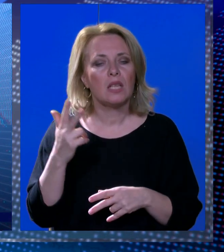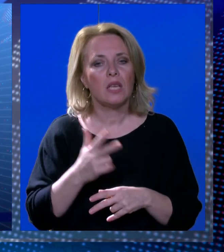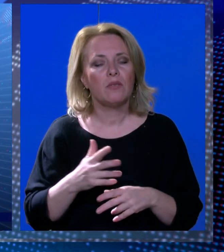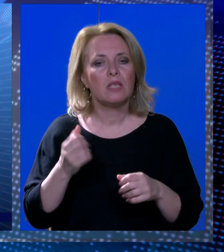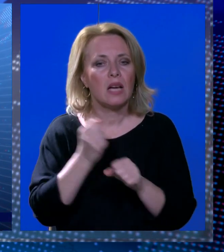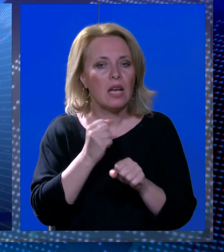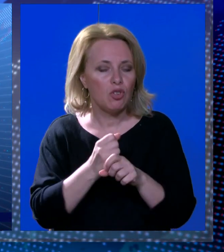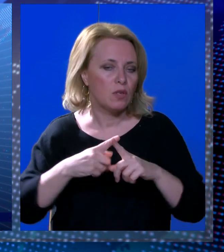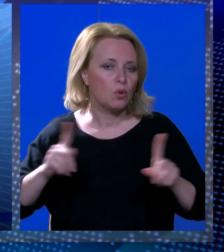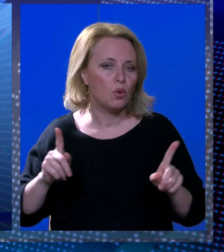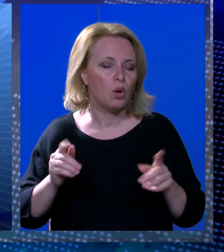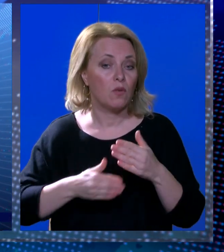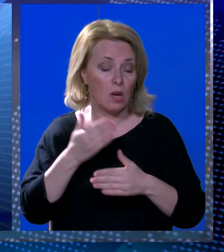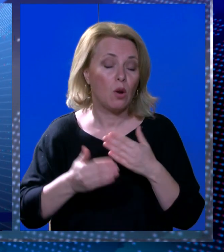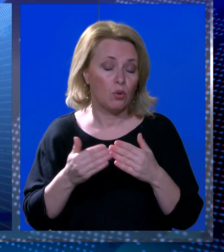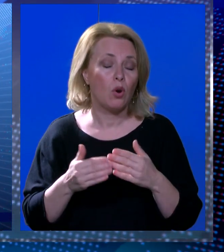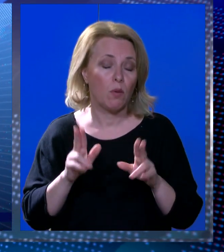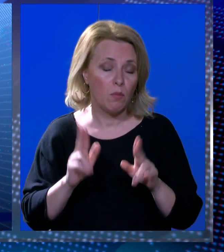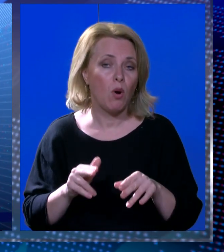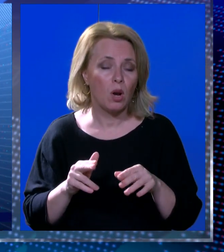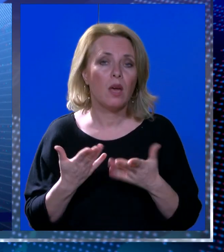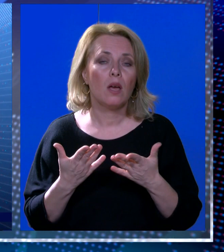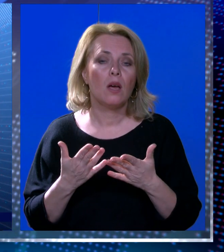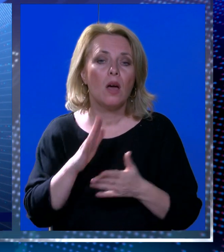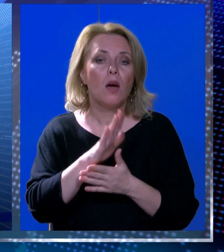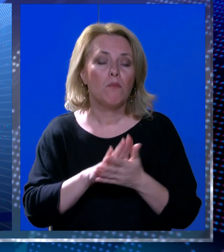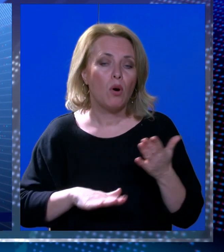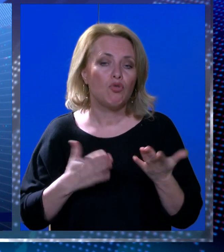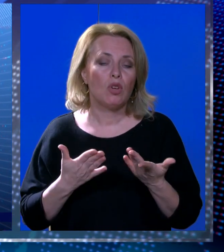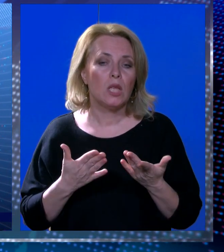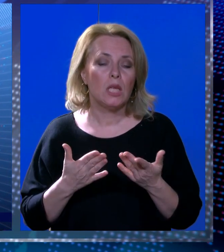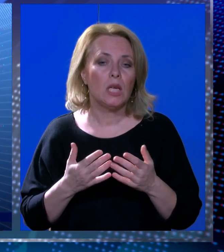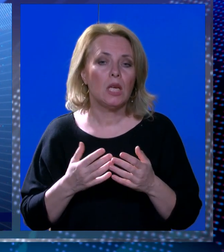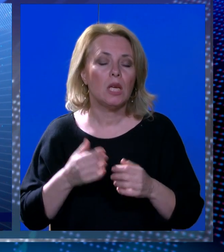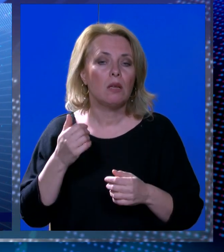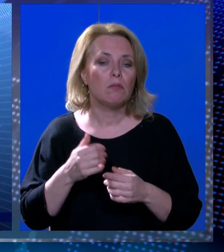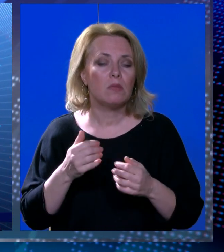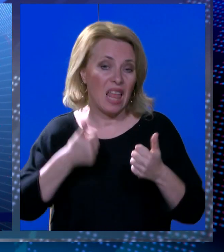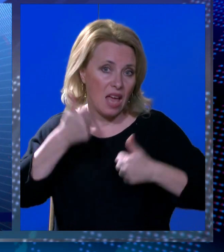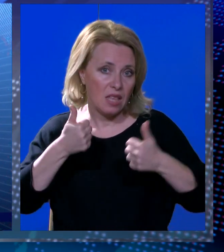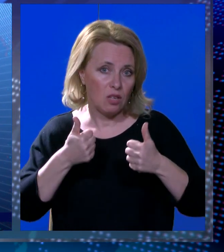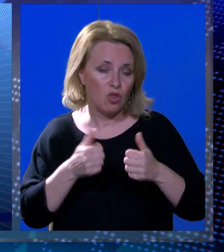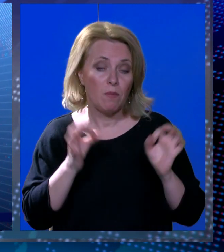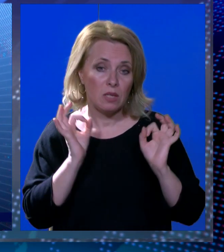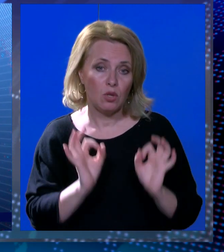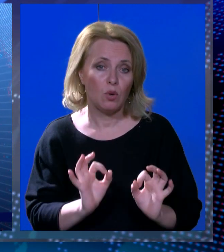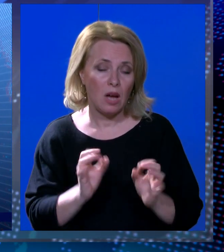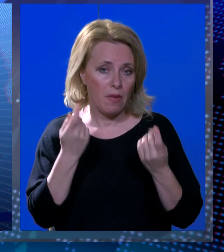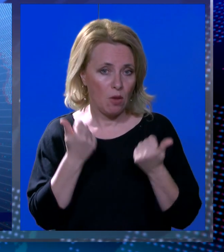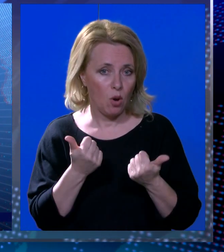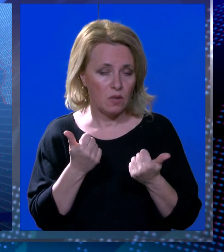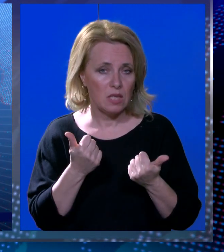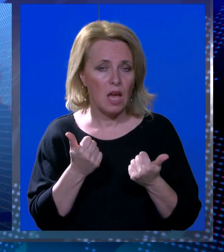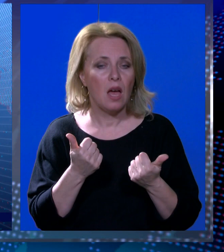građevinsku dozvolu, nakon čega bi onda mogli pristupiti u postupku natječaja, prvenstveno osiguravanju